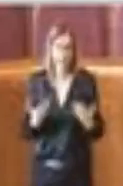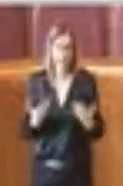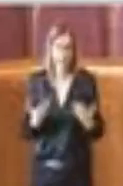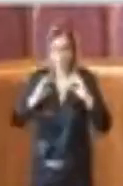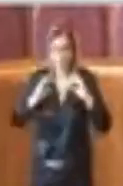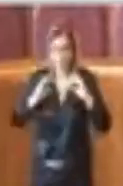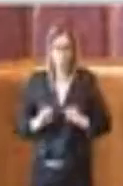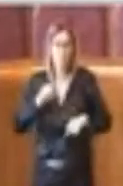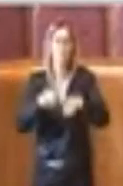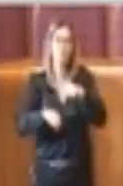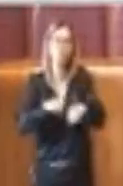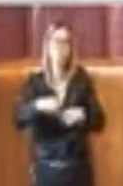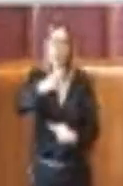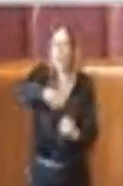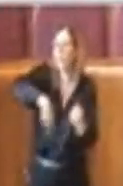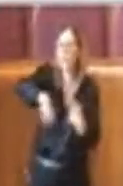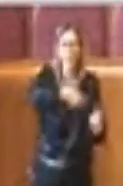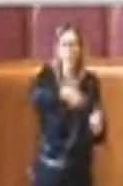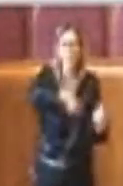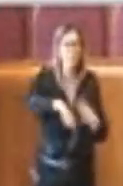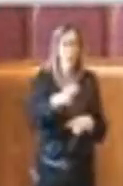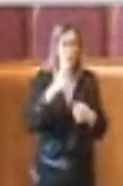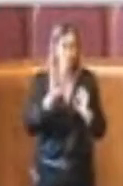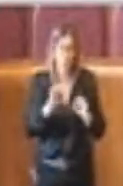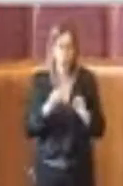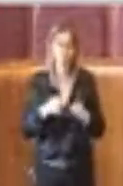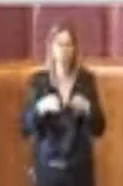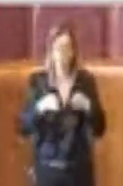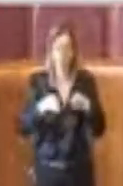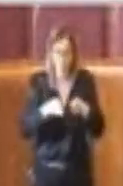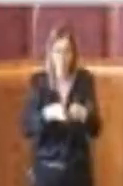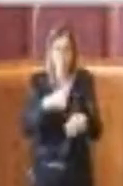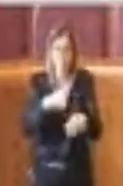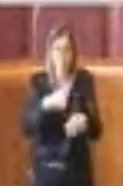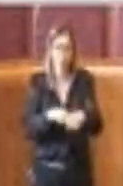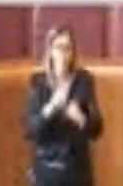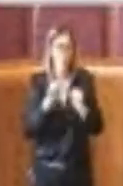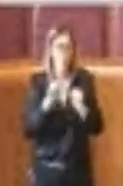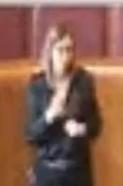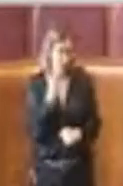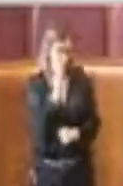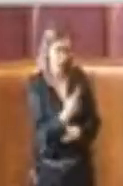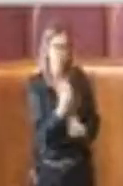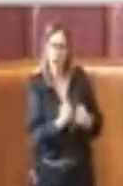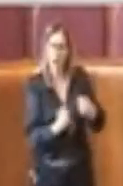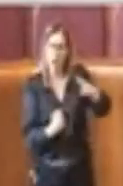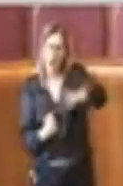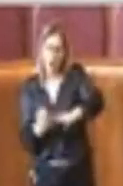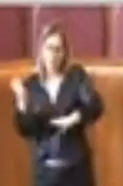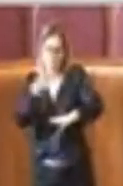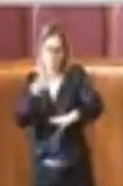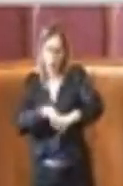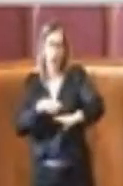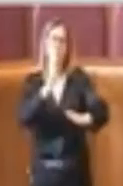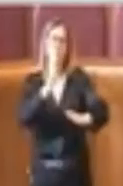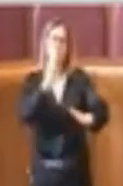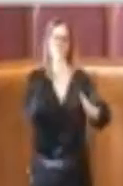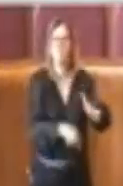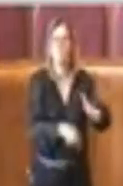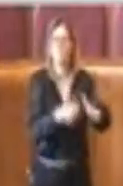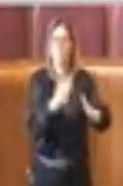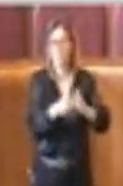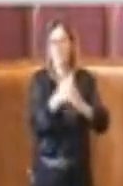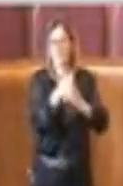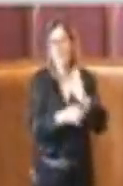bicicletta magari anche in queste piste ciclabili per poter multare coloro che non rispettano le regole che questa città si sta